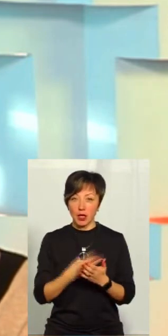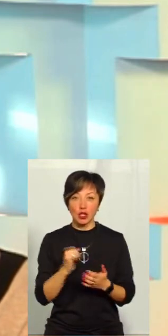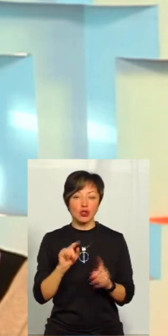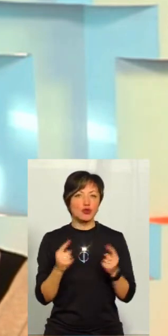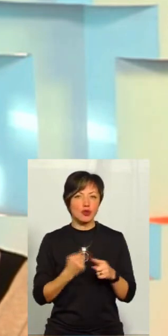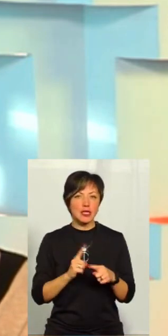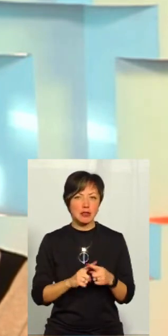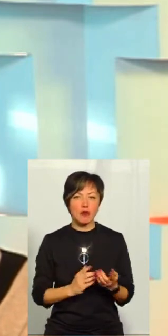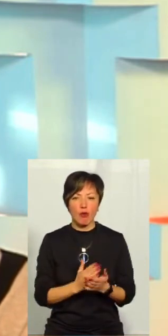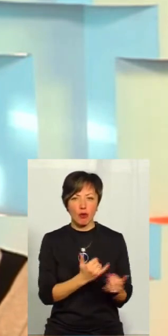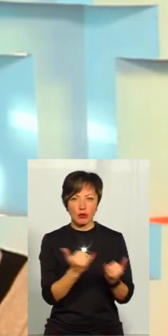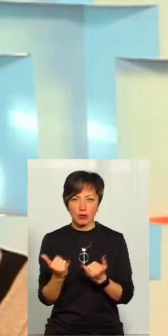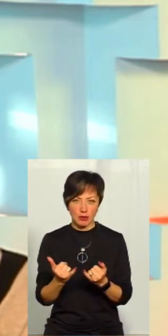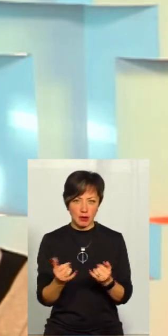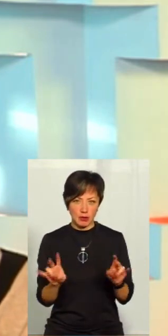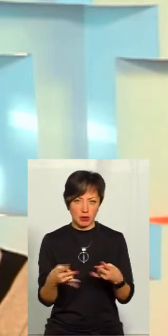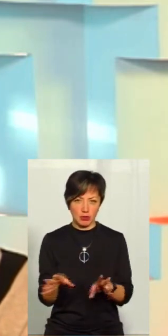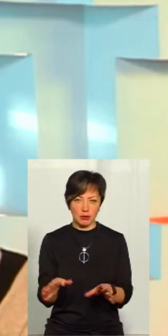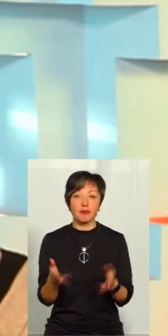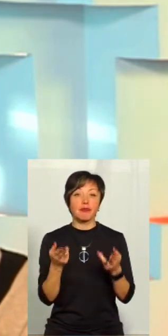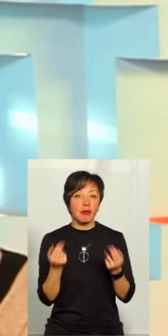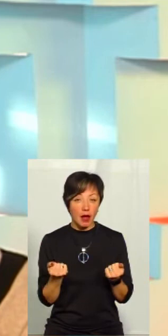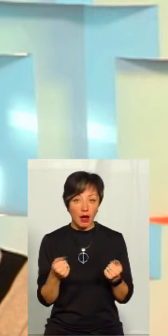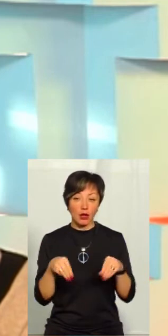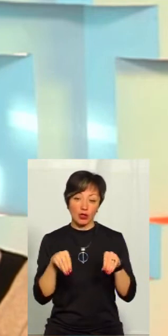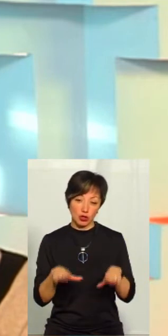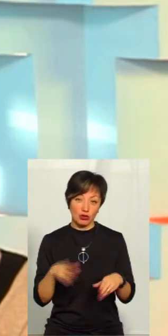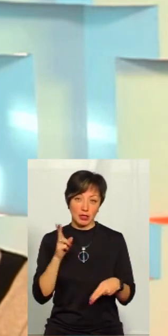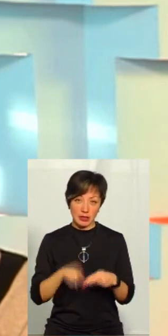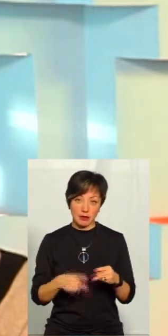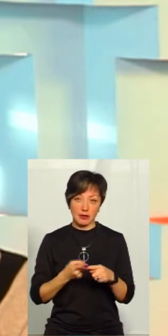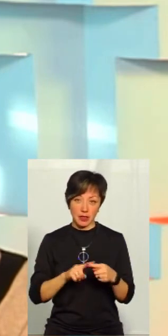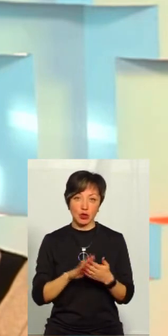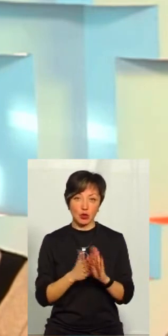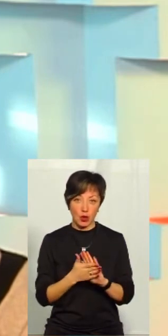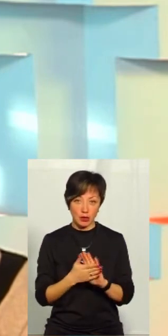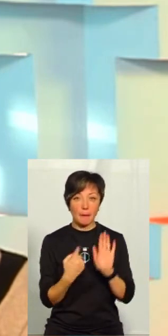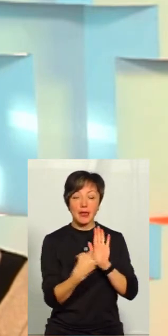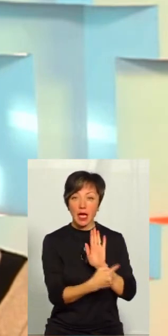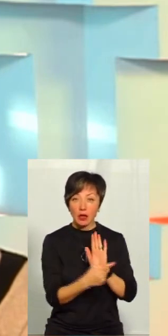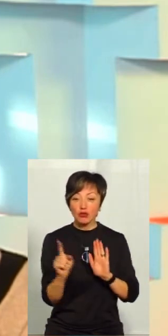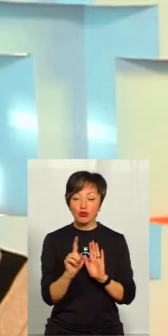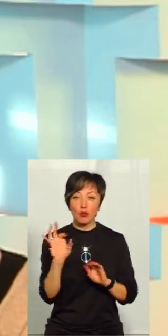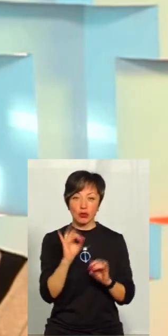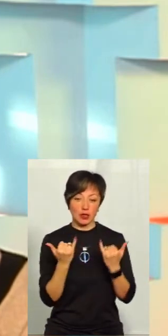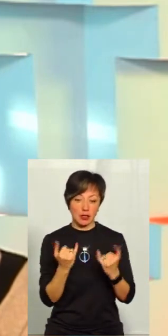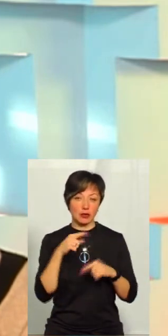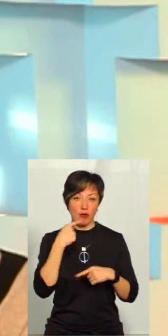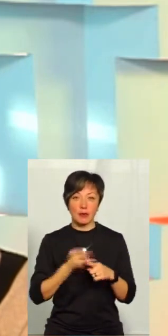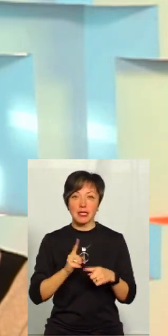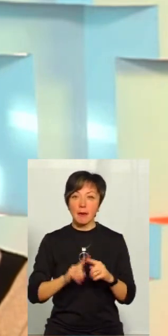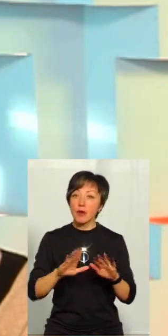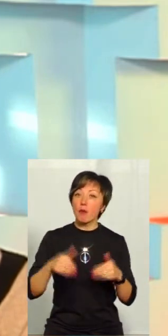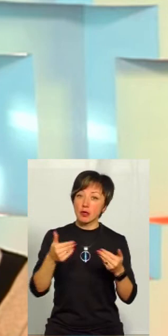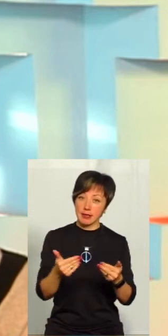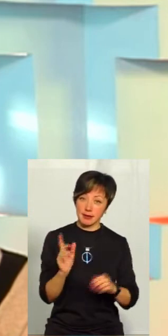І чому ці послуги не є необхідними? Так, рішення кінцеве в цій ситуації підкреслює, що те, про що ми зараз говоримо, це